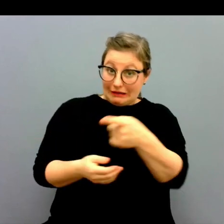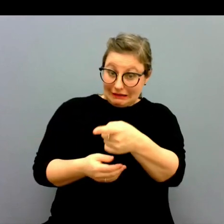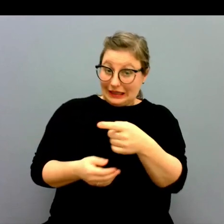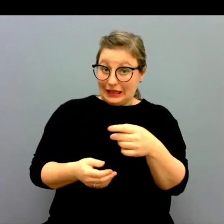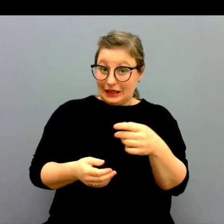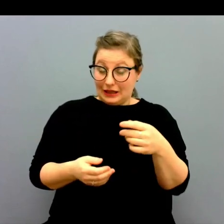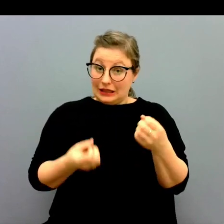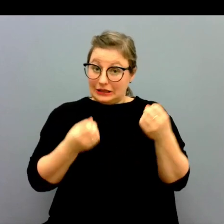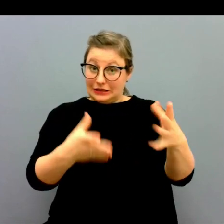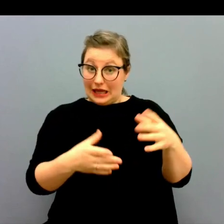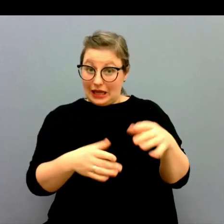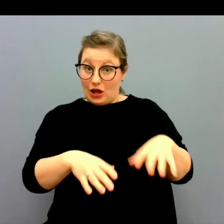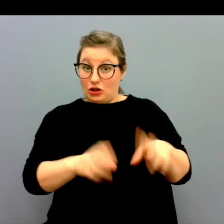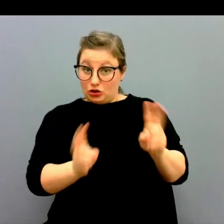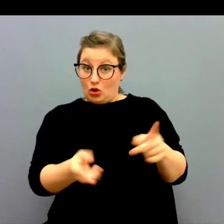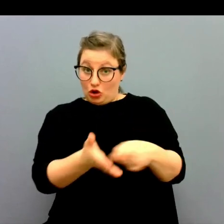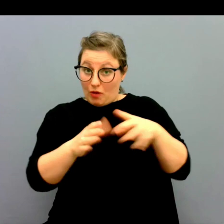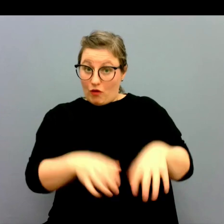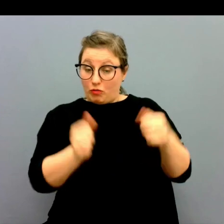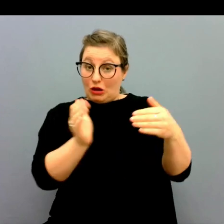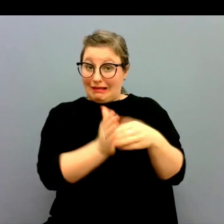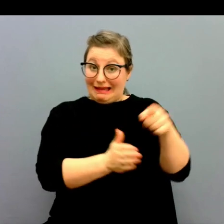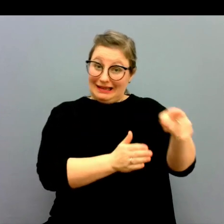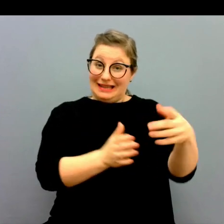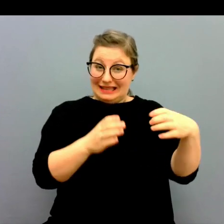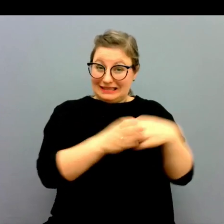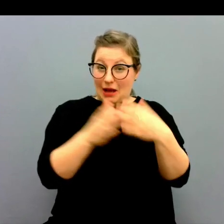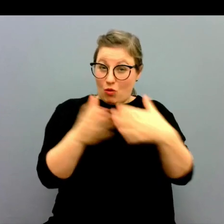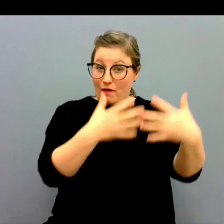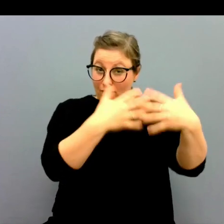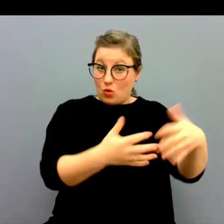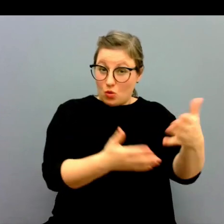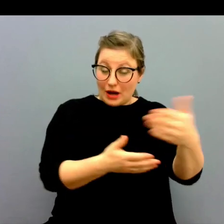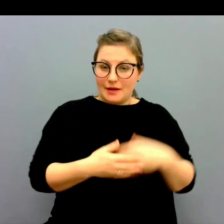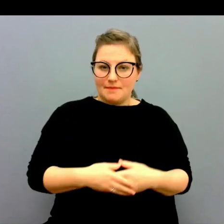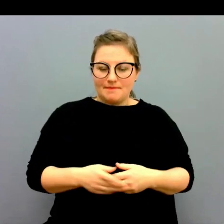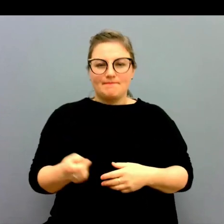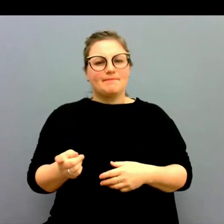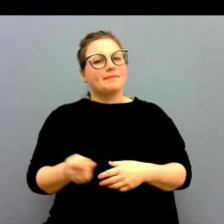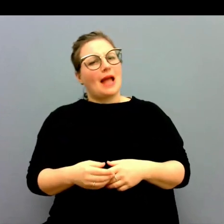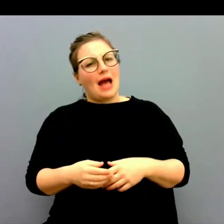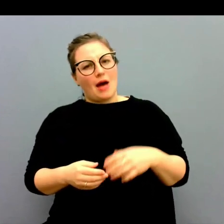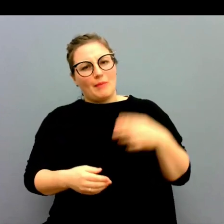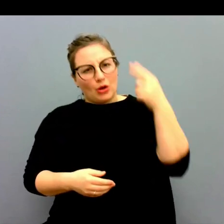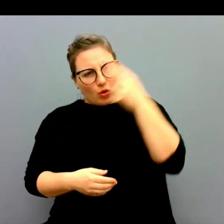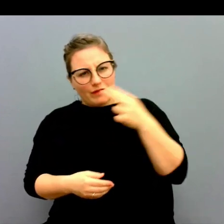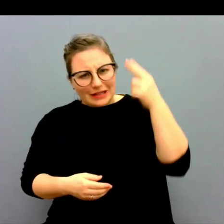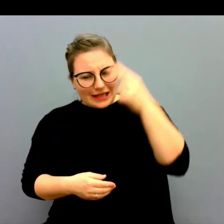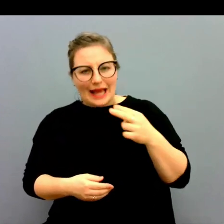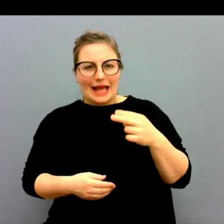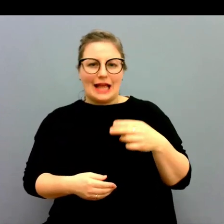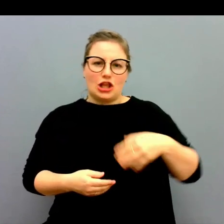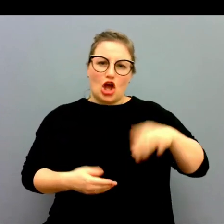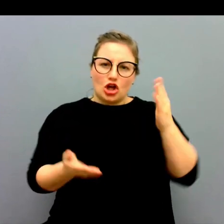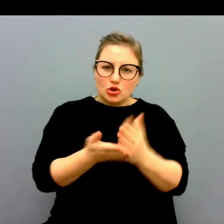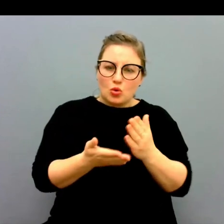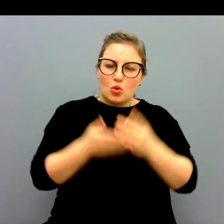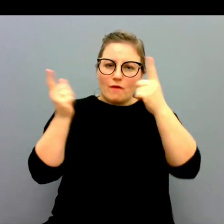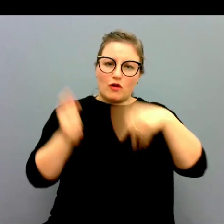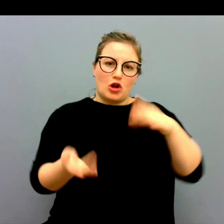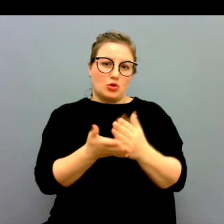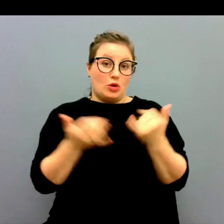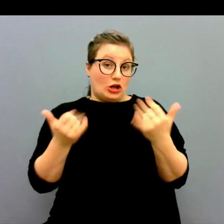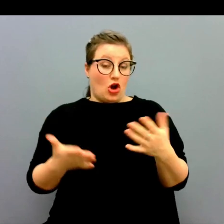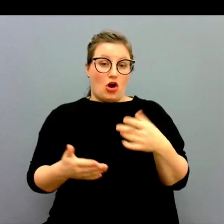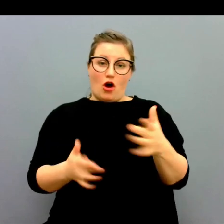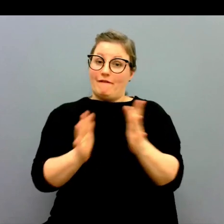ni kommer att ge i uppdrag till den här funktionen? Nej men universitet, högskolor, folkhögskolor idag har ju en